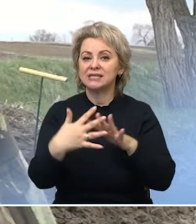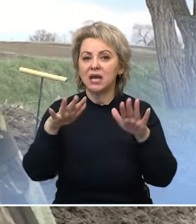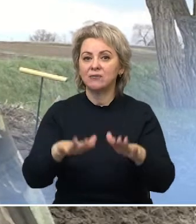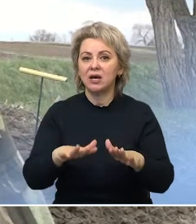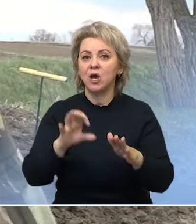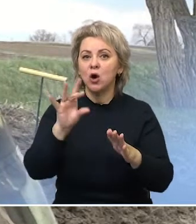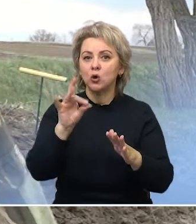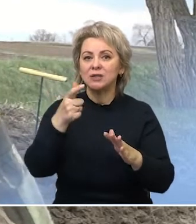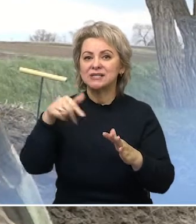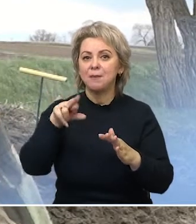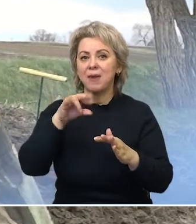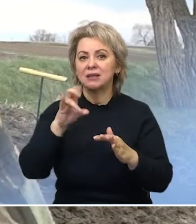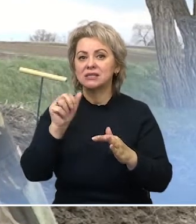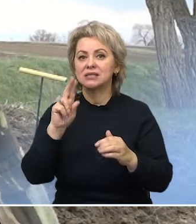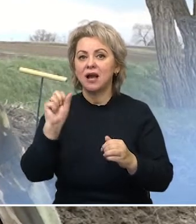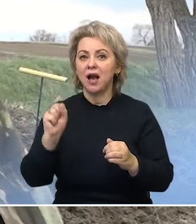Рассыпянского.